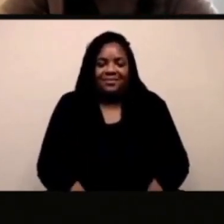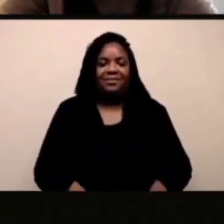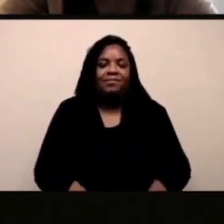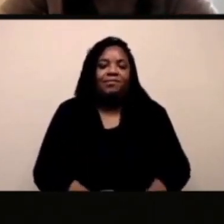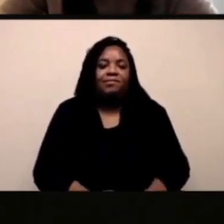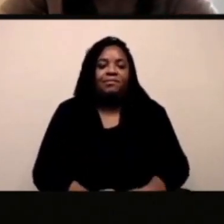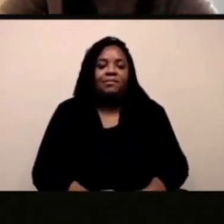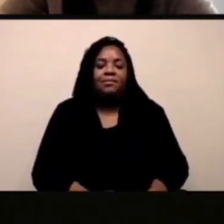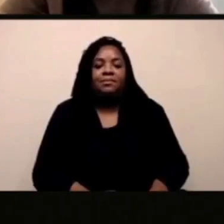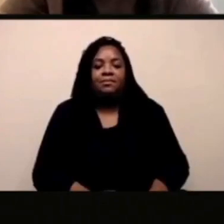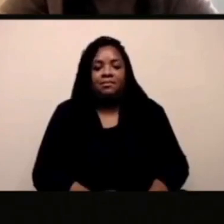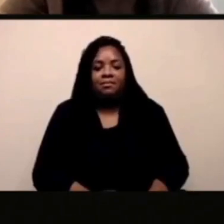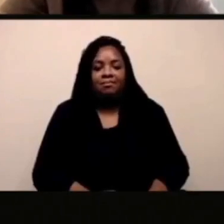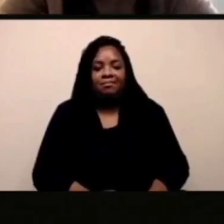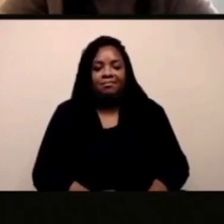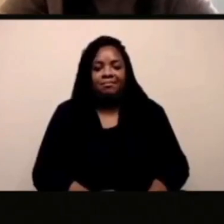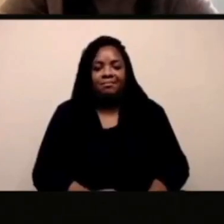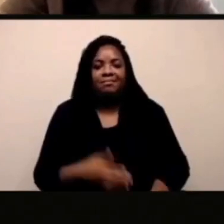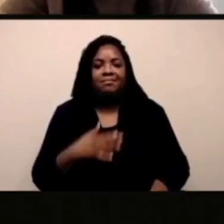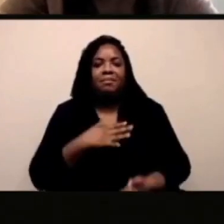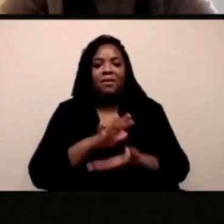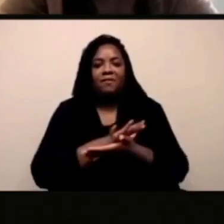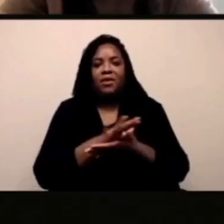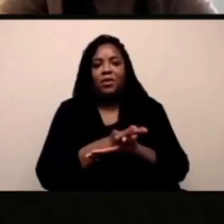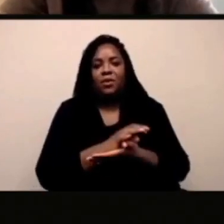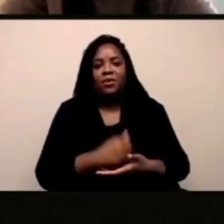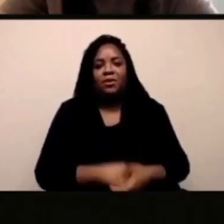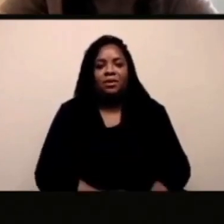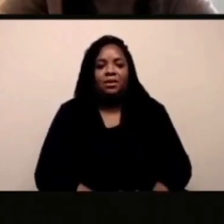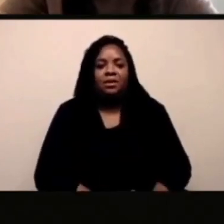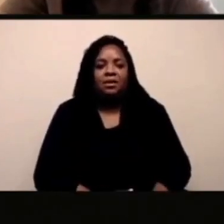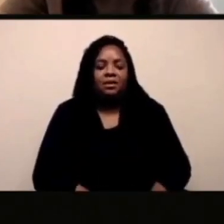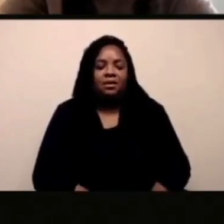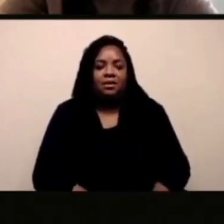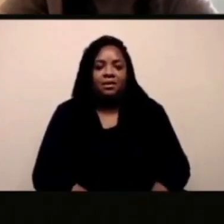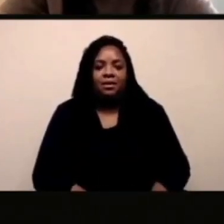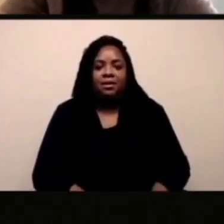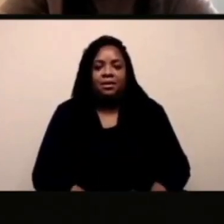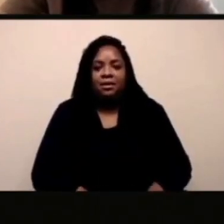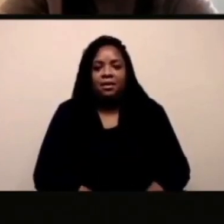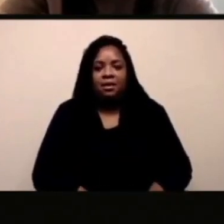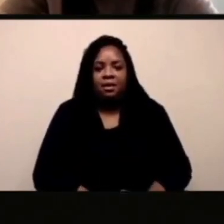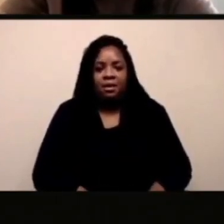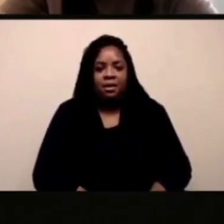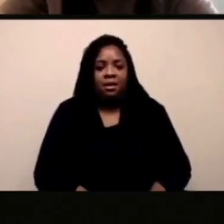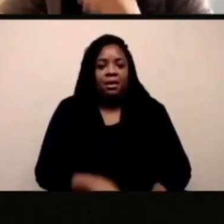o dell'acquario se volete condividere qualcosa del lavoro o quello che hanno fatto voglio cominciare io